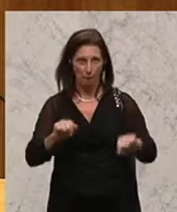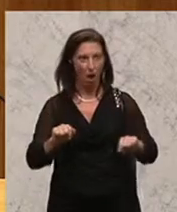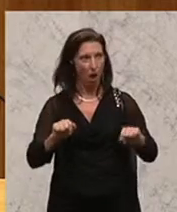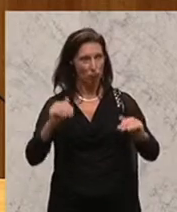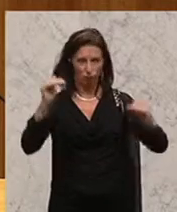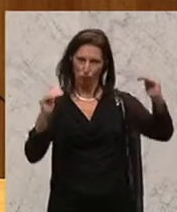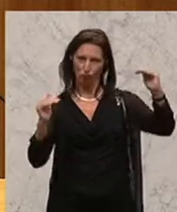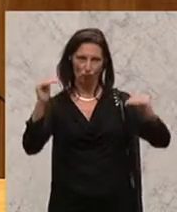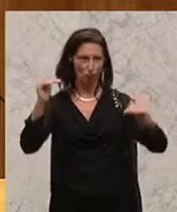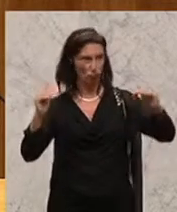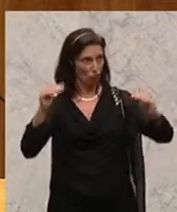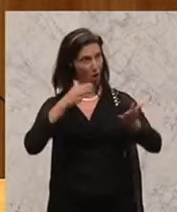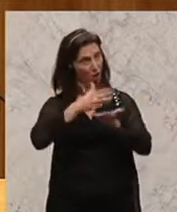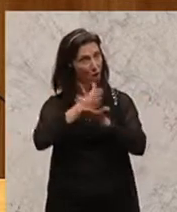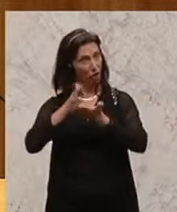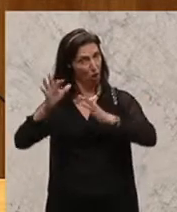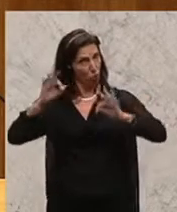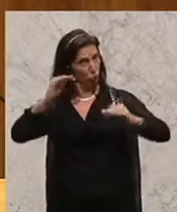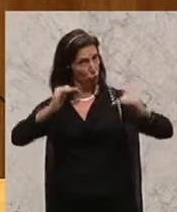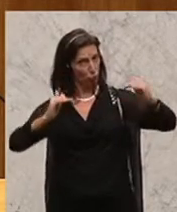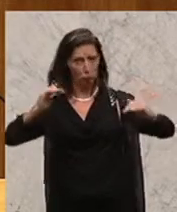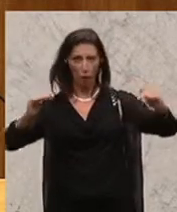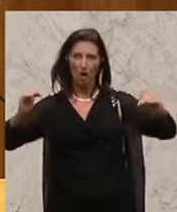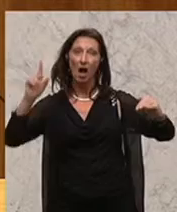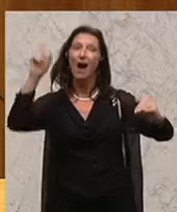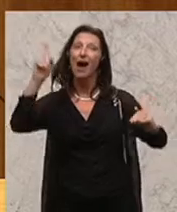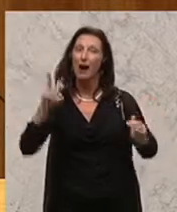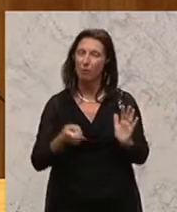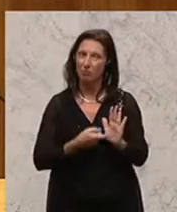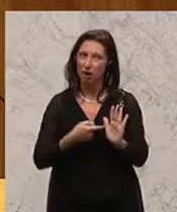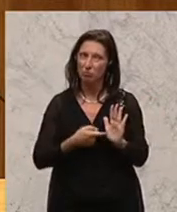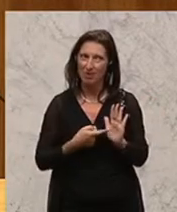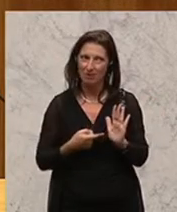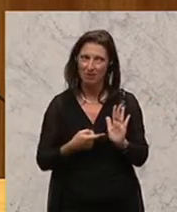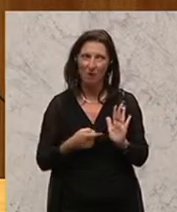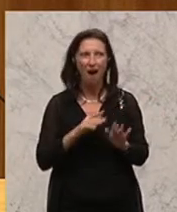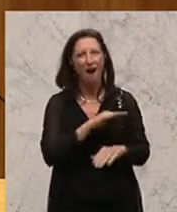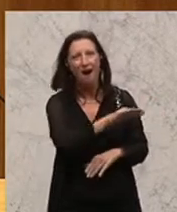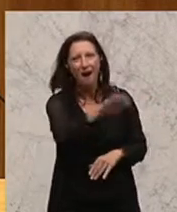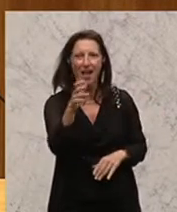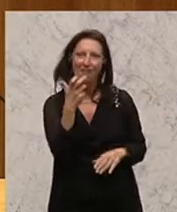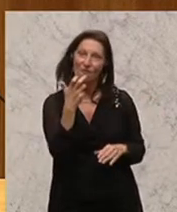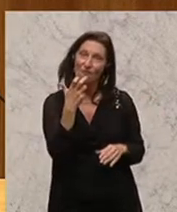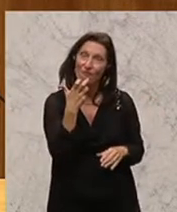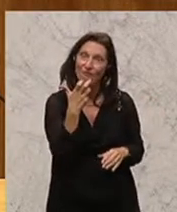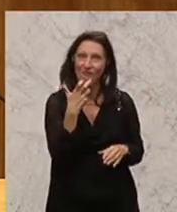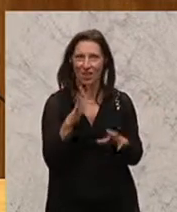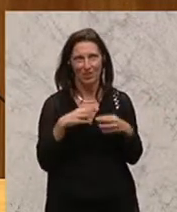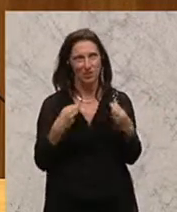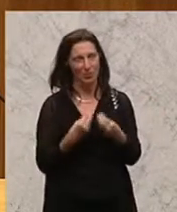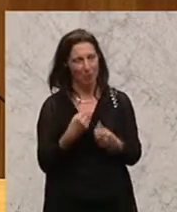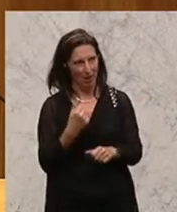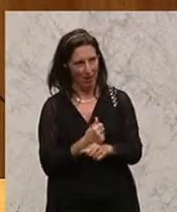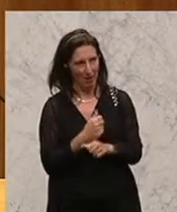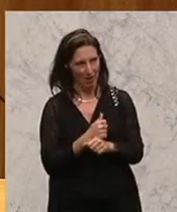Ganze funktioniert nur dann, wenn alle immer mit einem gemeinsamen Willen zusammenarbeiten wollen. In dem